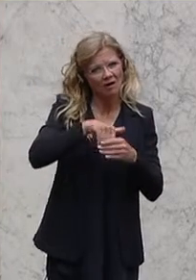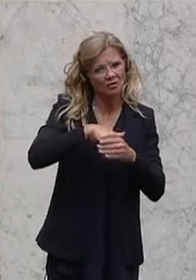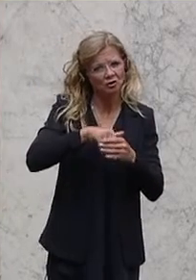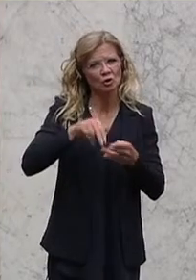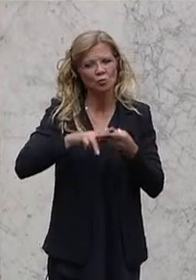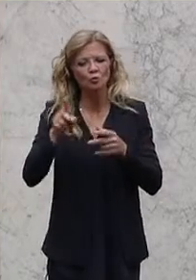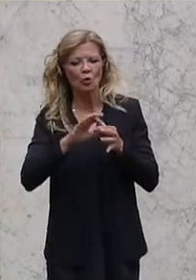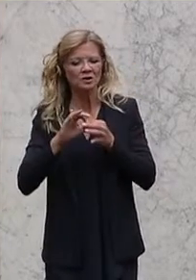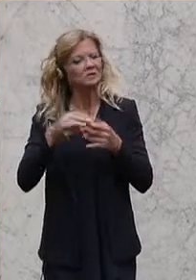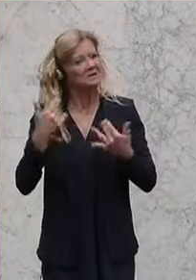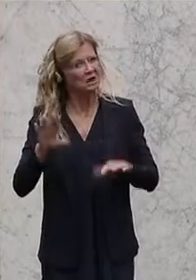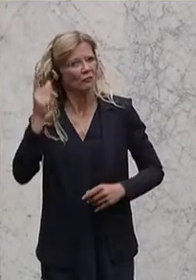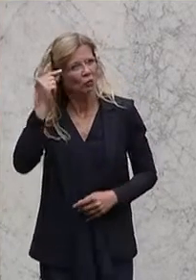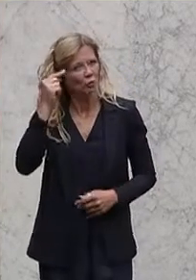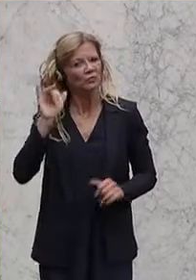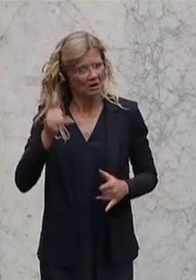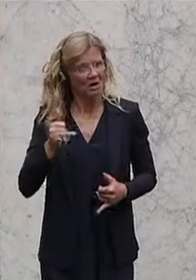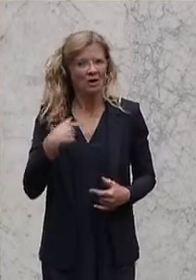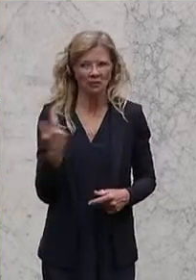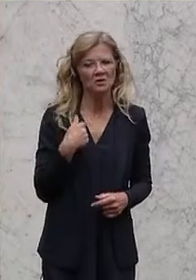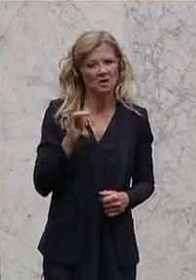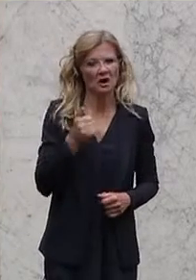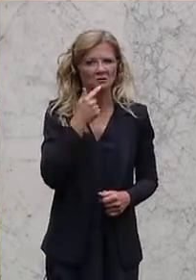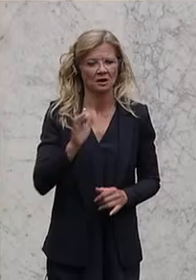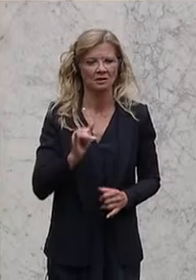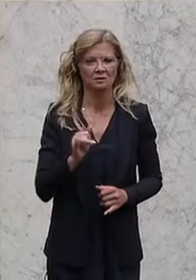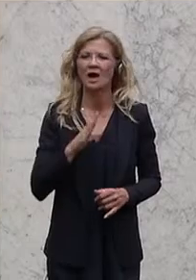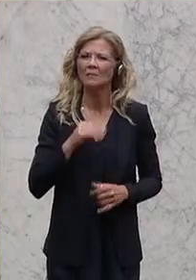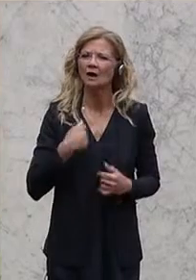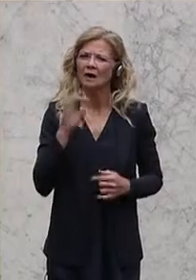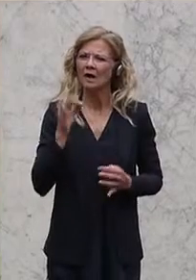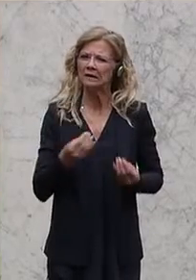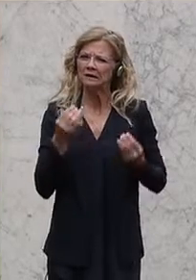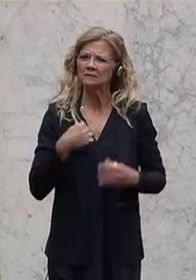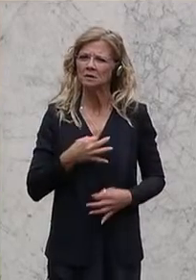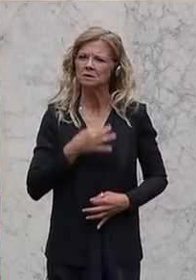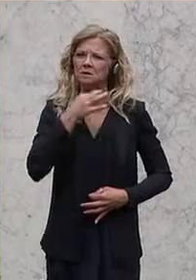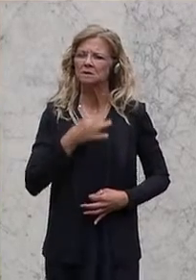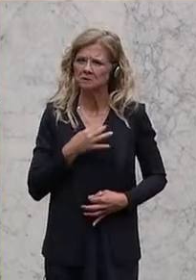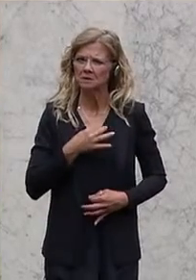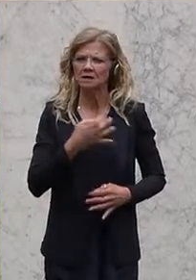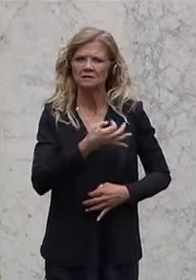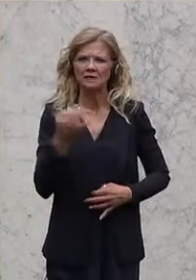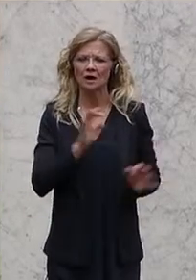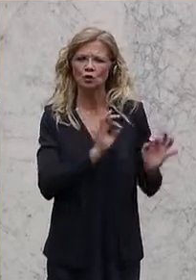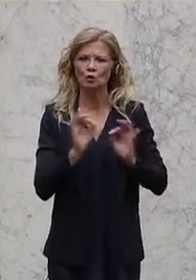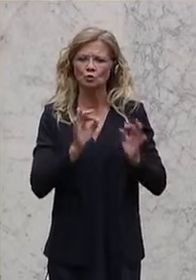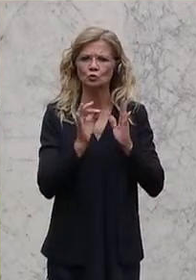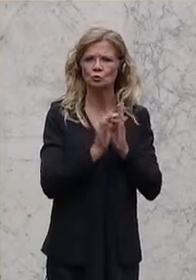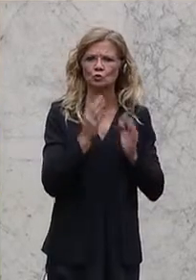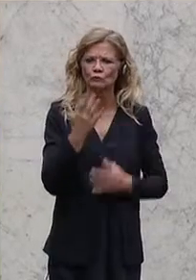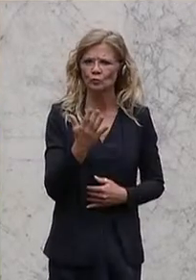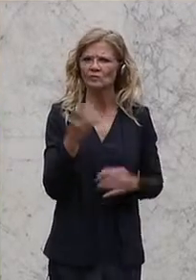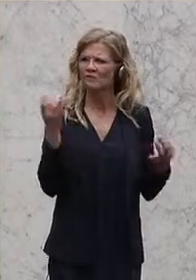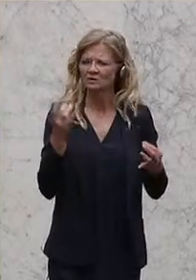das ist eine vernünftige Sache, bekommt unsere Zustimmung. Was man hier noch aufgestoßen hat, ist der Tagesordnungspunkt 5, und zwar der grüne Antrag. Und